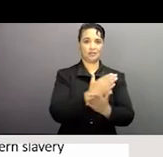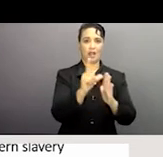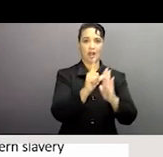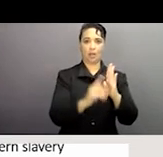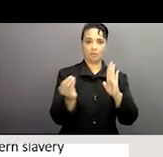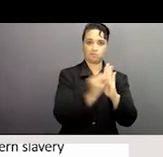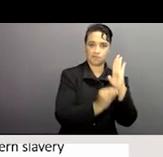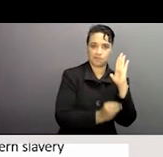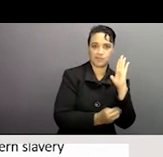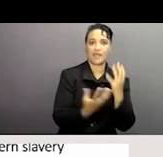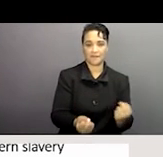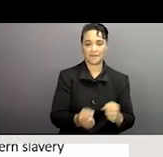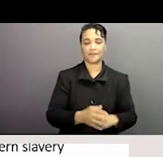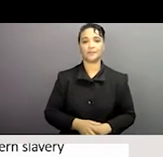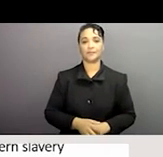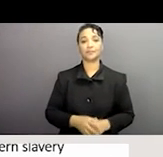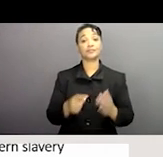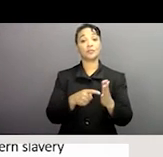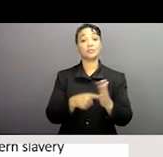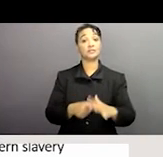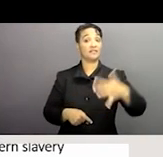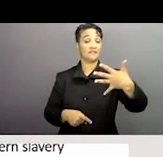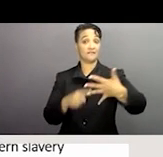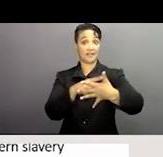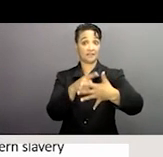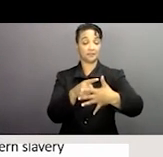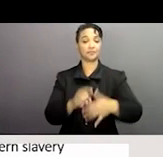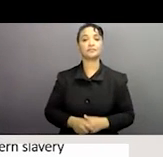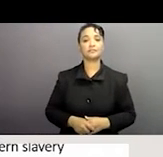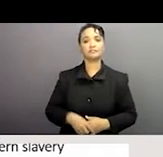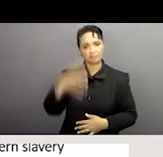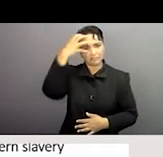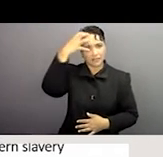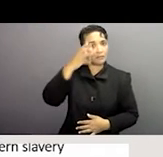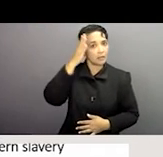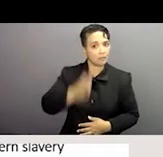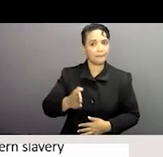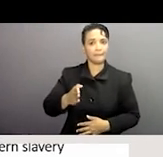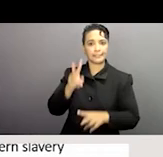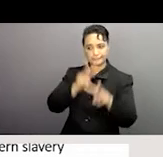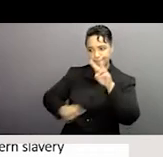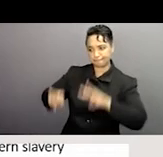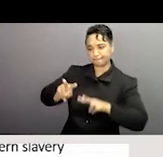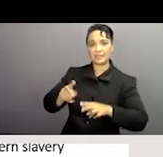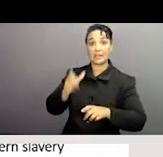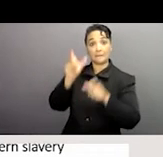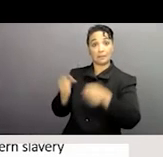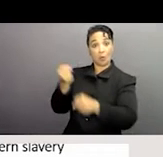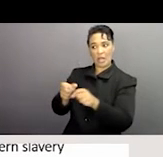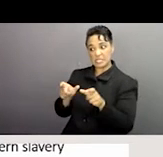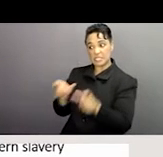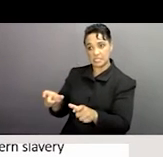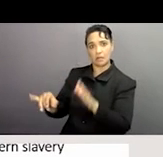législation des droits de l'homme principe numéro 5 les états doivent continuer à identifier et protéger les victimes